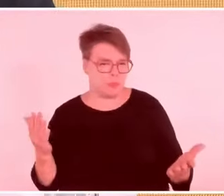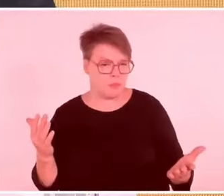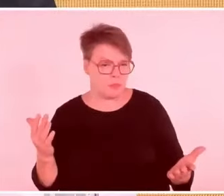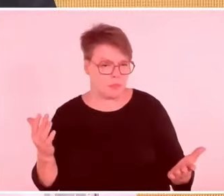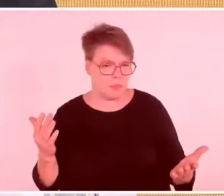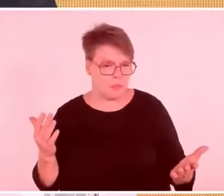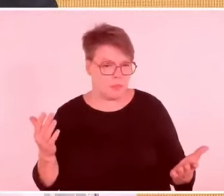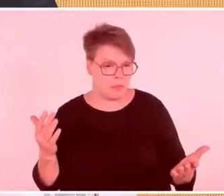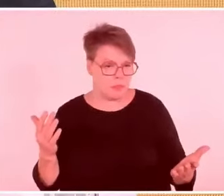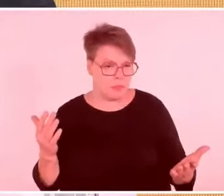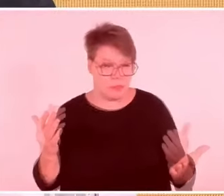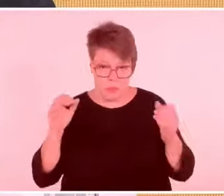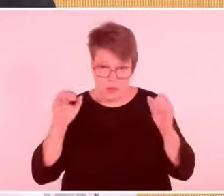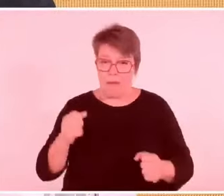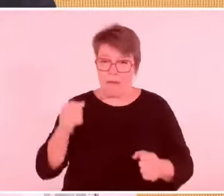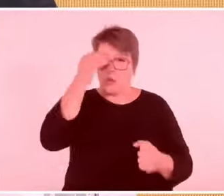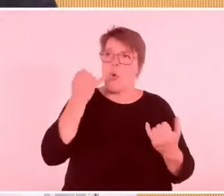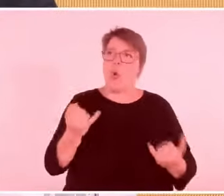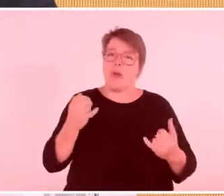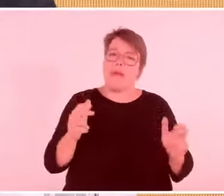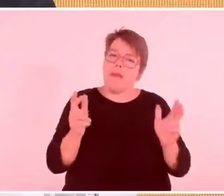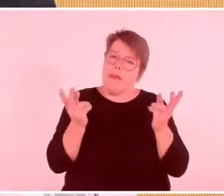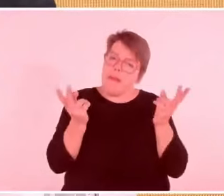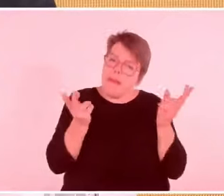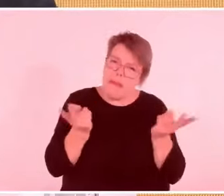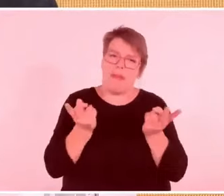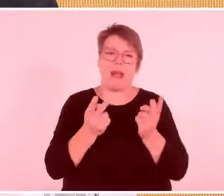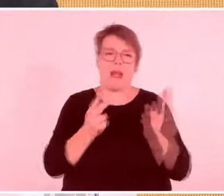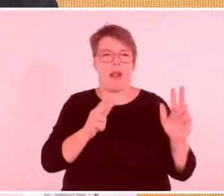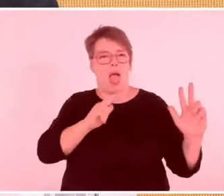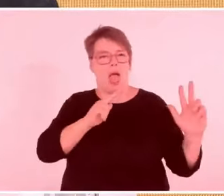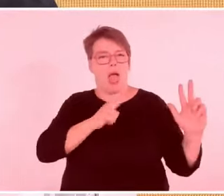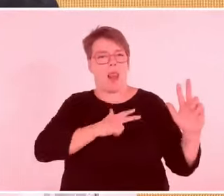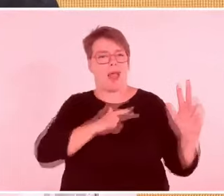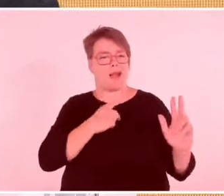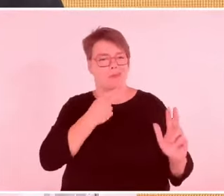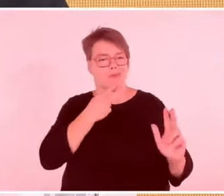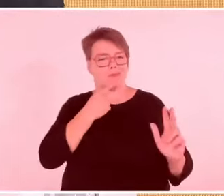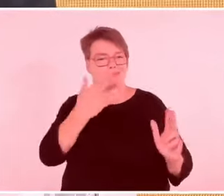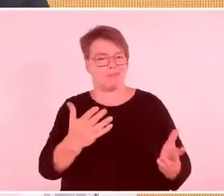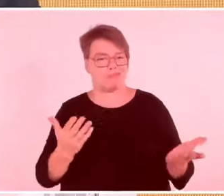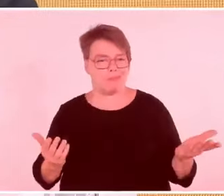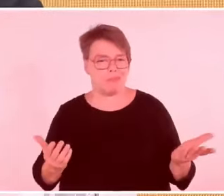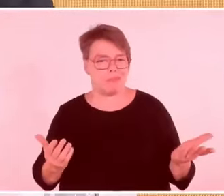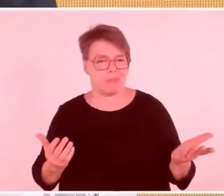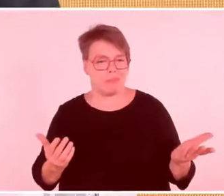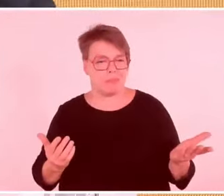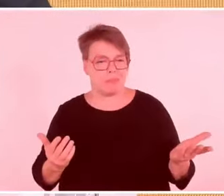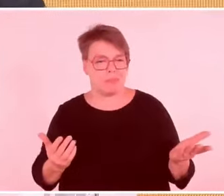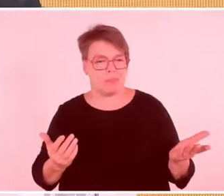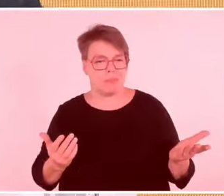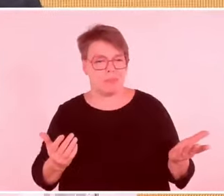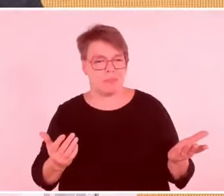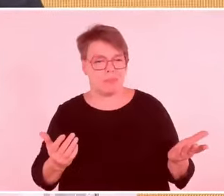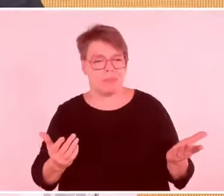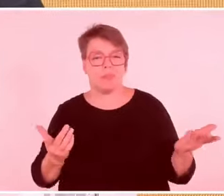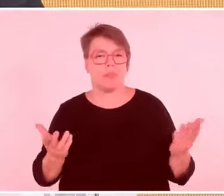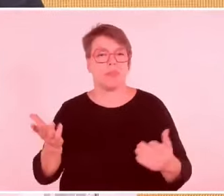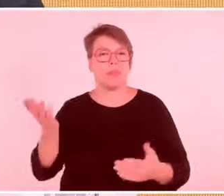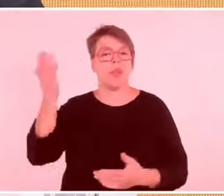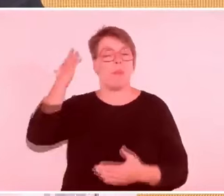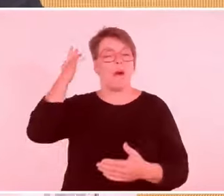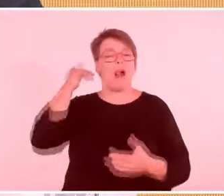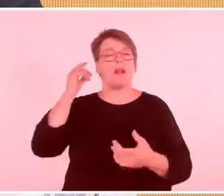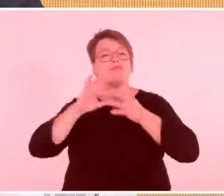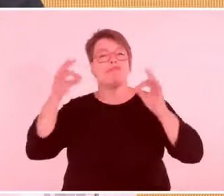Unterstützer von Israel haben damals Druck aus Israel ausgeübt, damit nicht weitere Siedlungen in dem